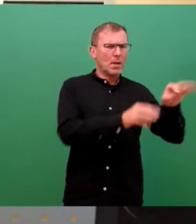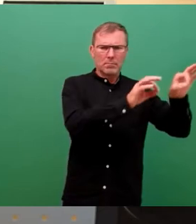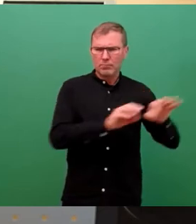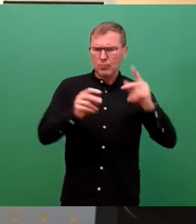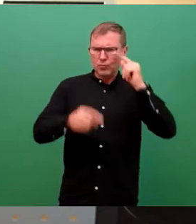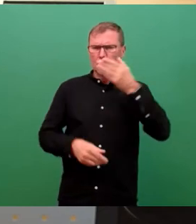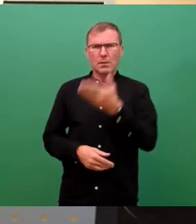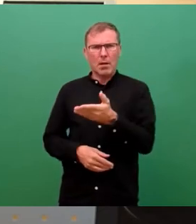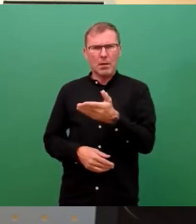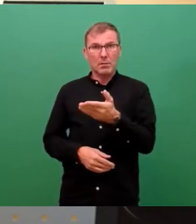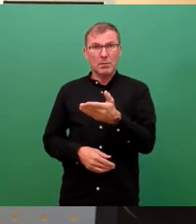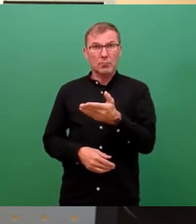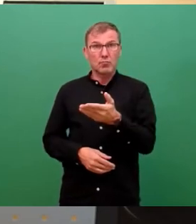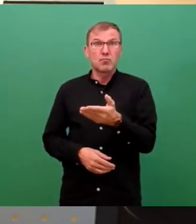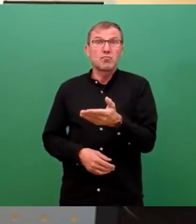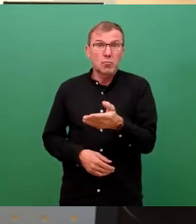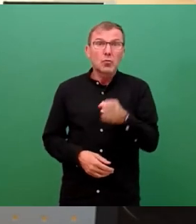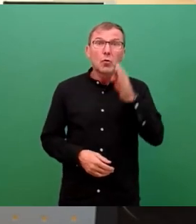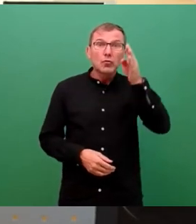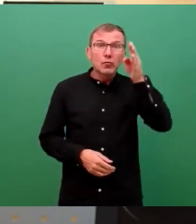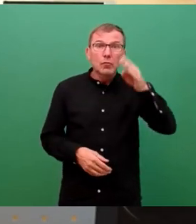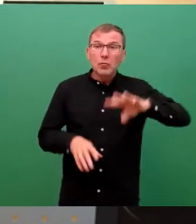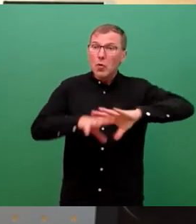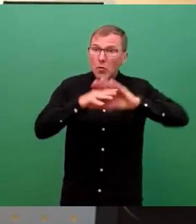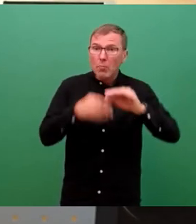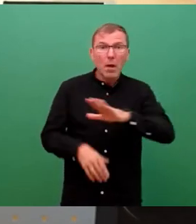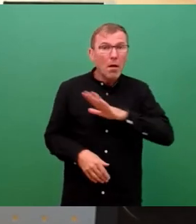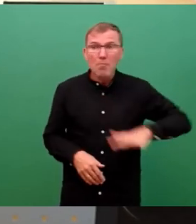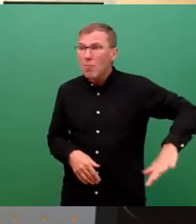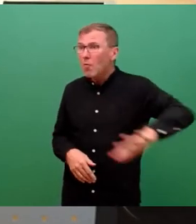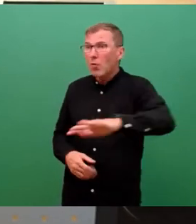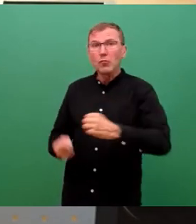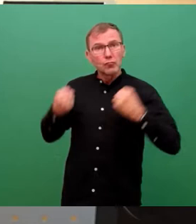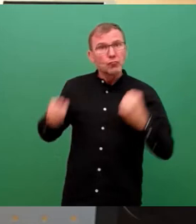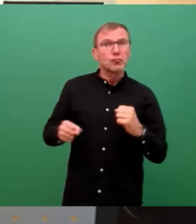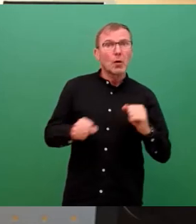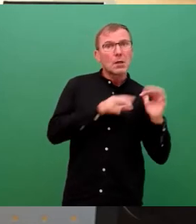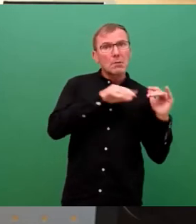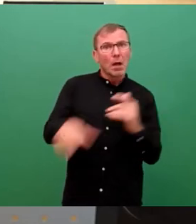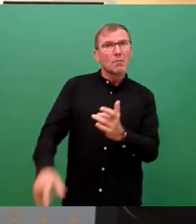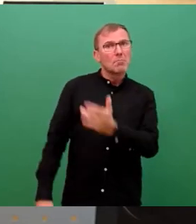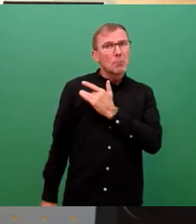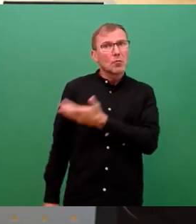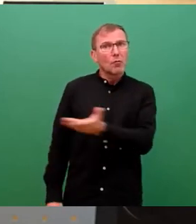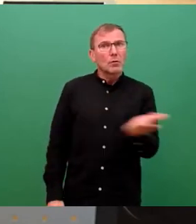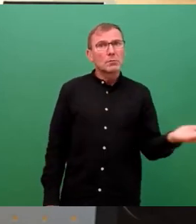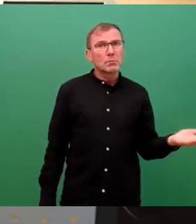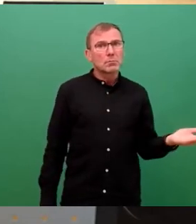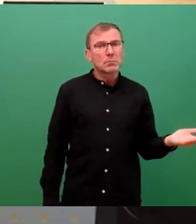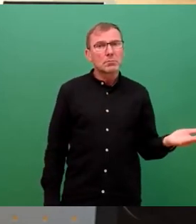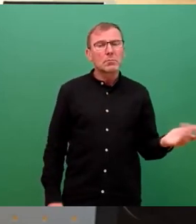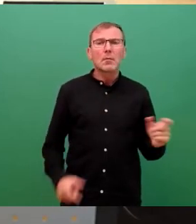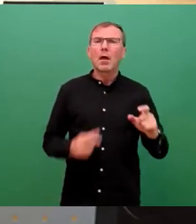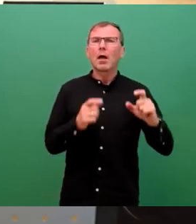zugegebenermaßen in Zukunft wohl die komplette Bevölkerung massiv treffen wird. Der SPD